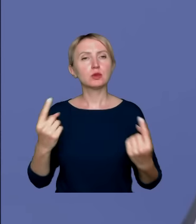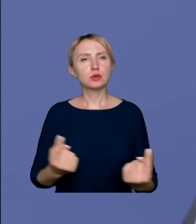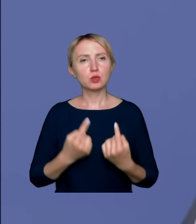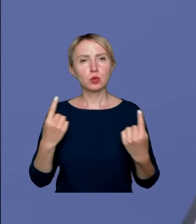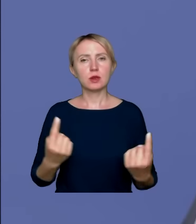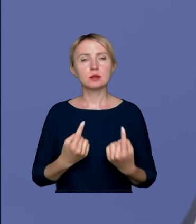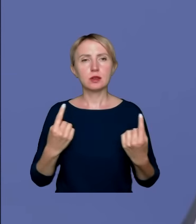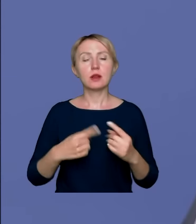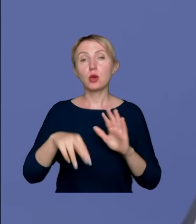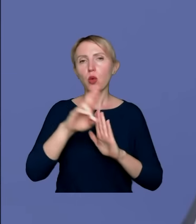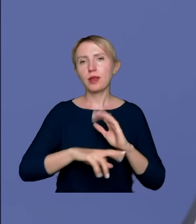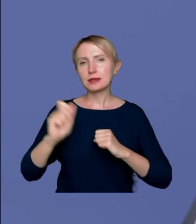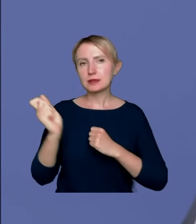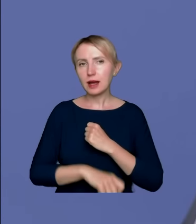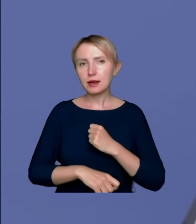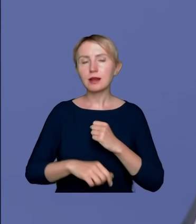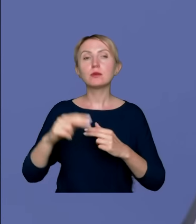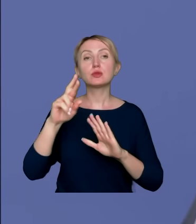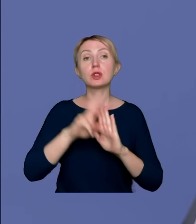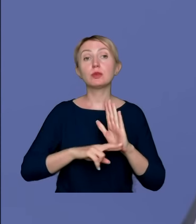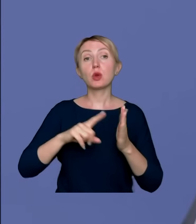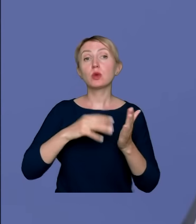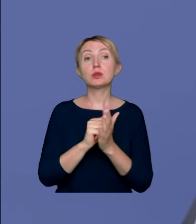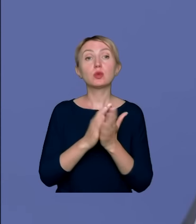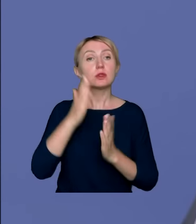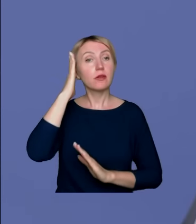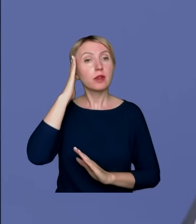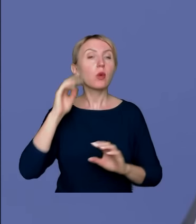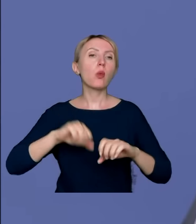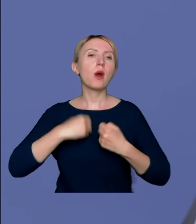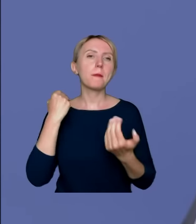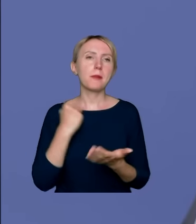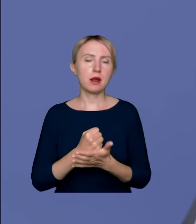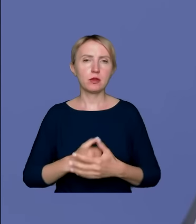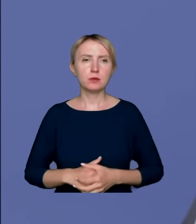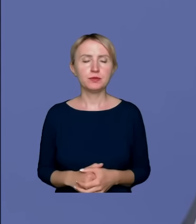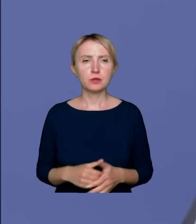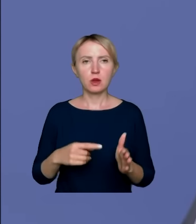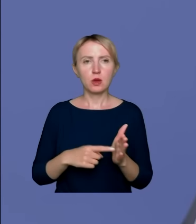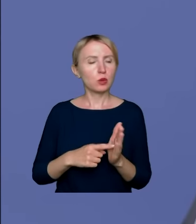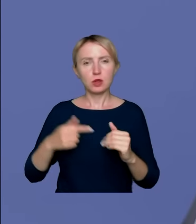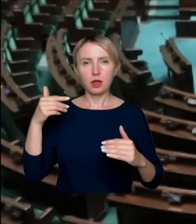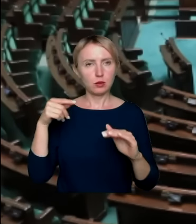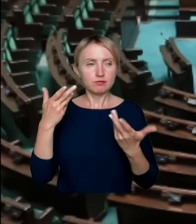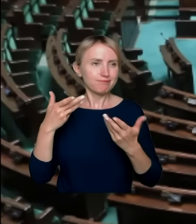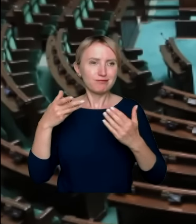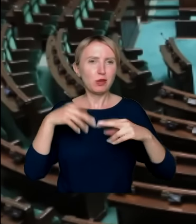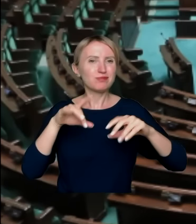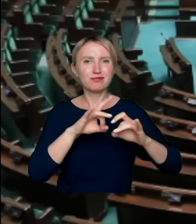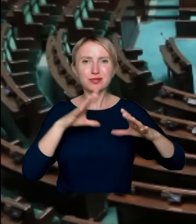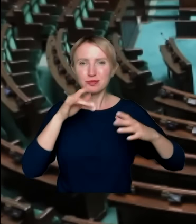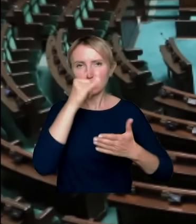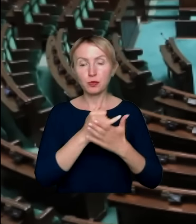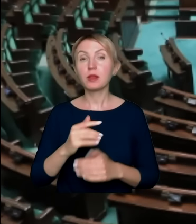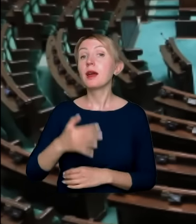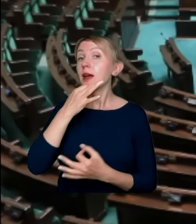kodeks karny i na przepisy konstytucji, wie, że złamano prawo i od tego się nie ucieknie. To pytanie takie, które dzisiaj gnębi